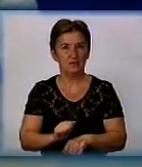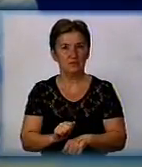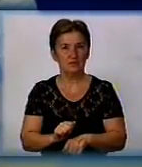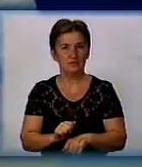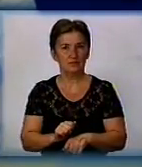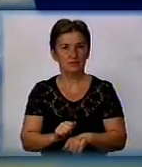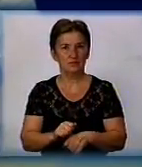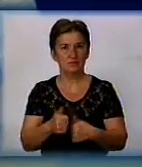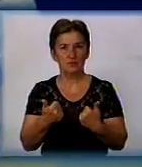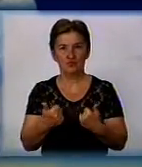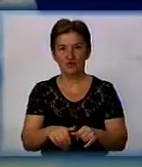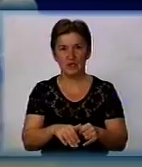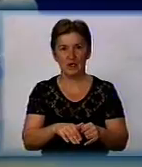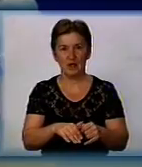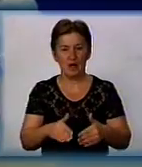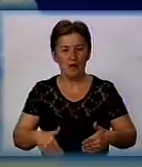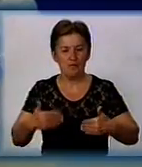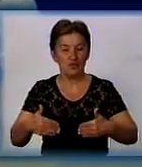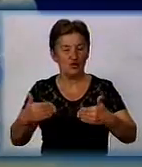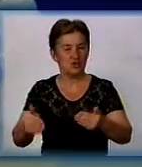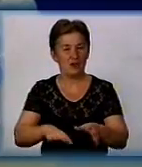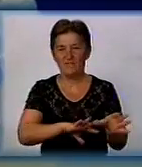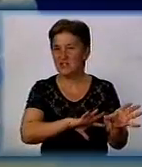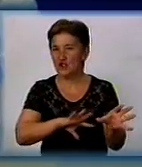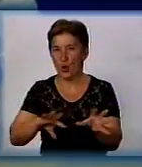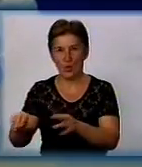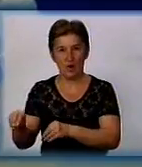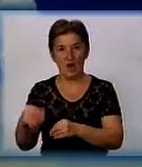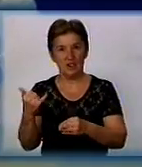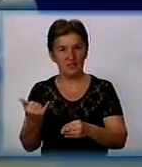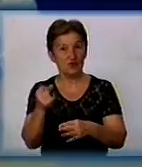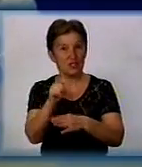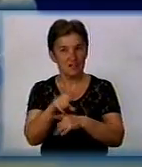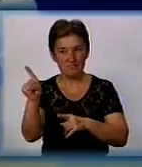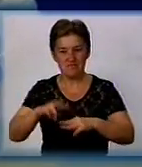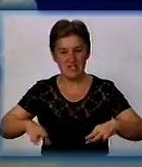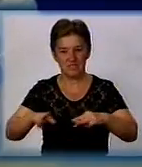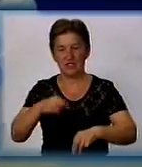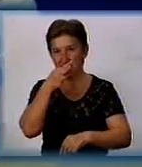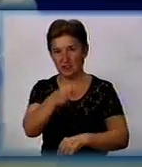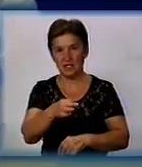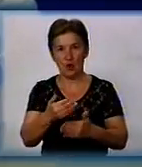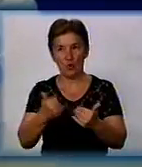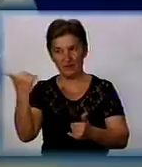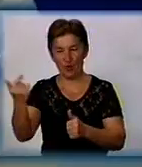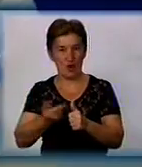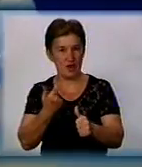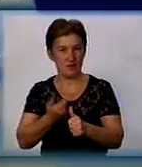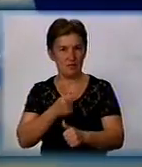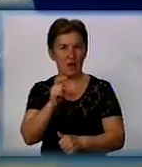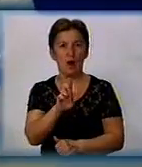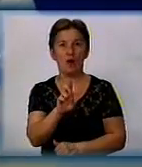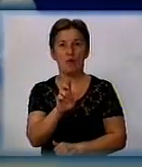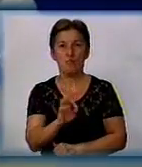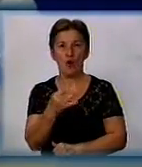Прошли, як говориться, все. І сьогодні стоїть задача, і міністр сказав, передай, от моєї імени, це Бойко Юрий